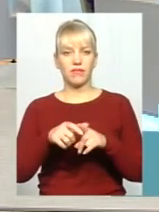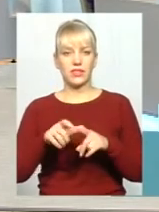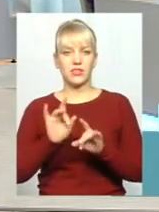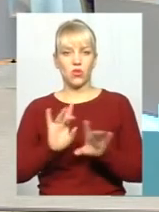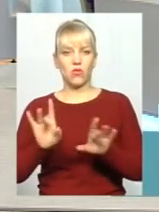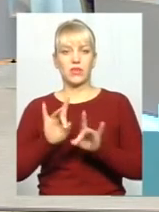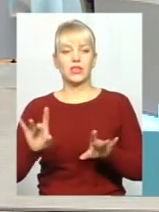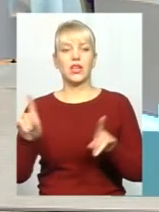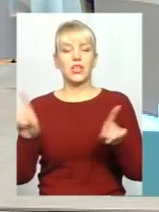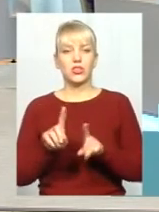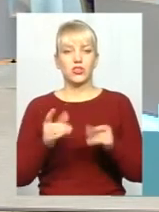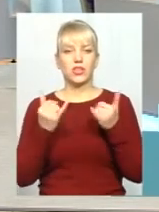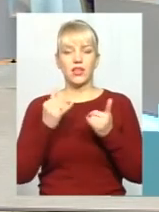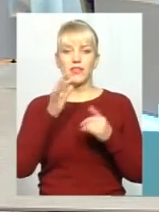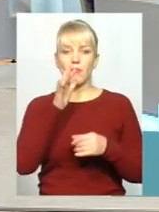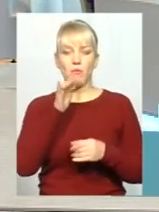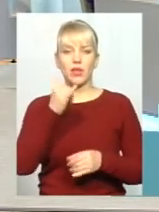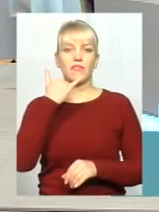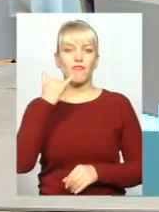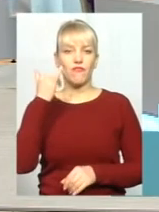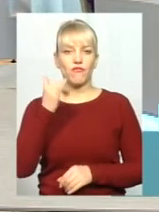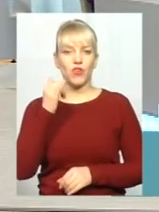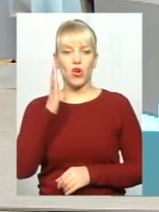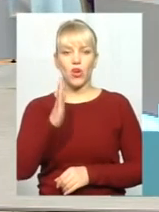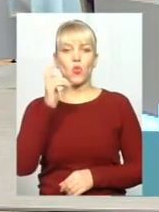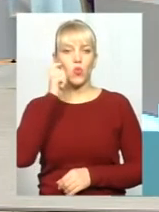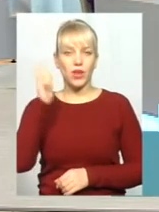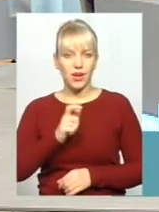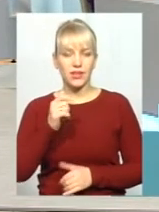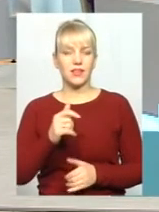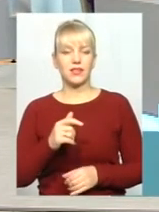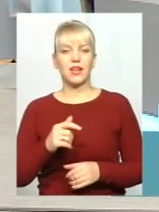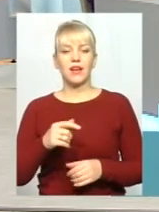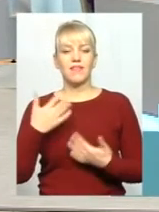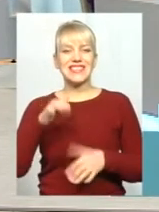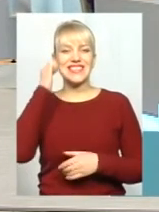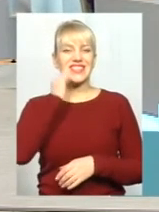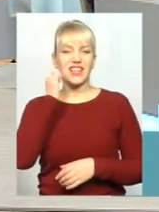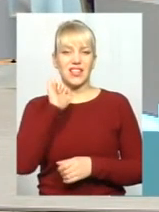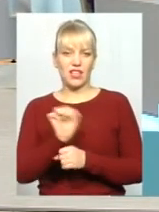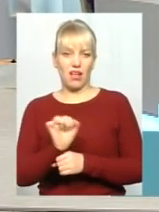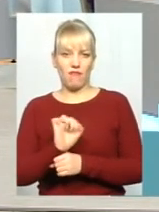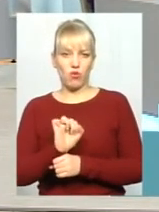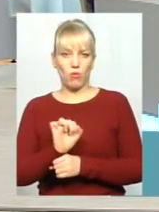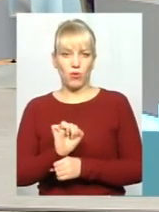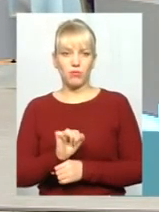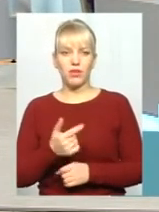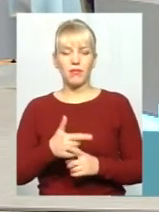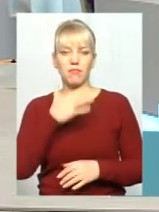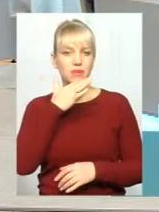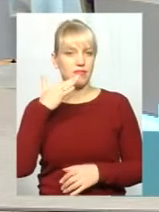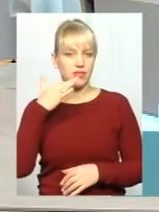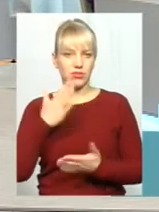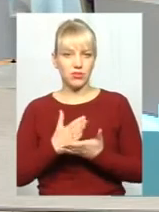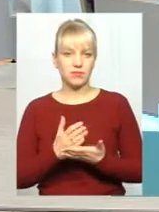що на даний момент в Україні морально застарілі автомобілі. Досить велика кількість морально застарілих